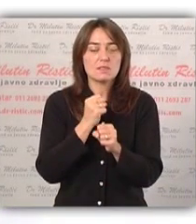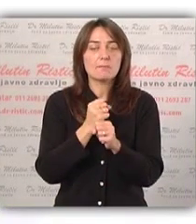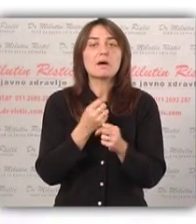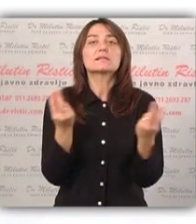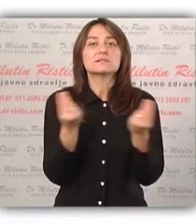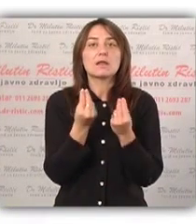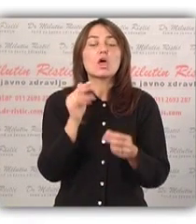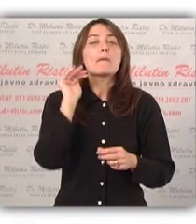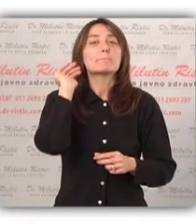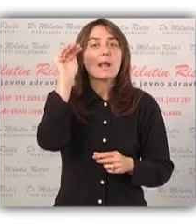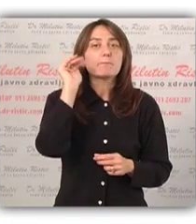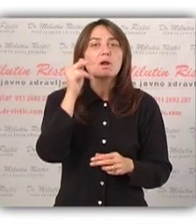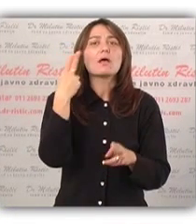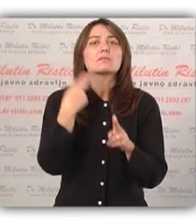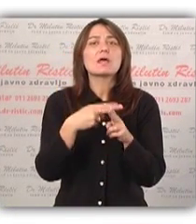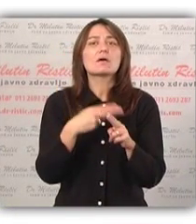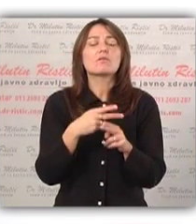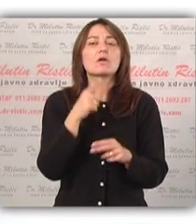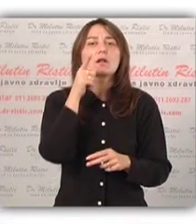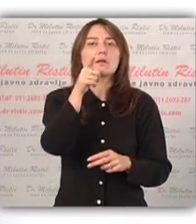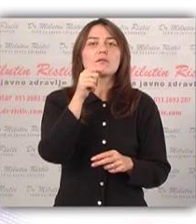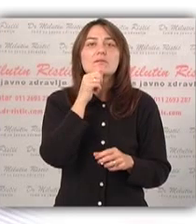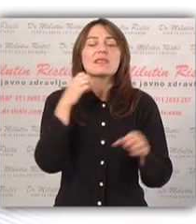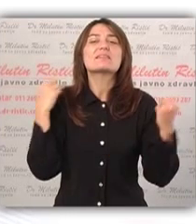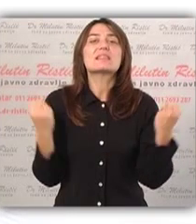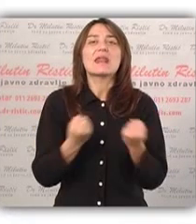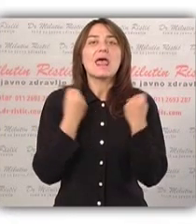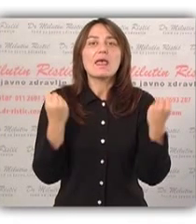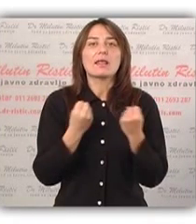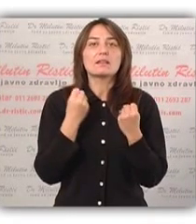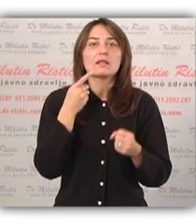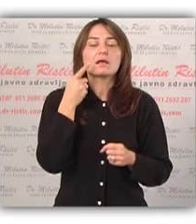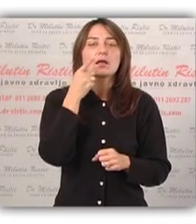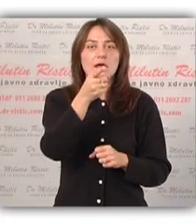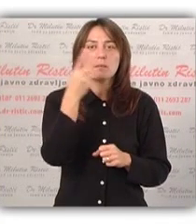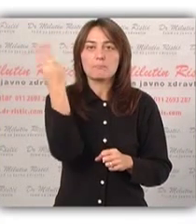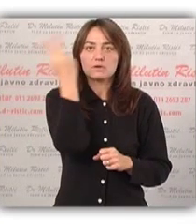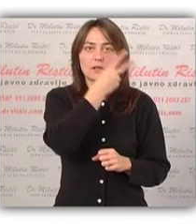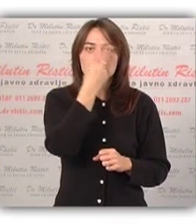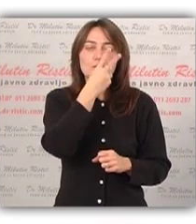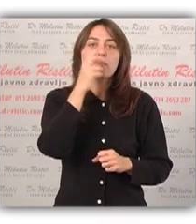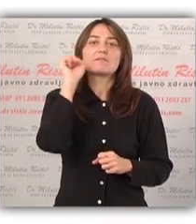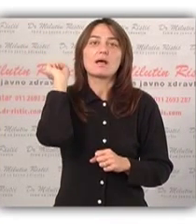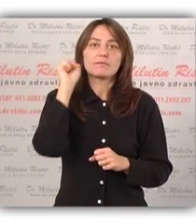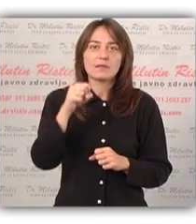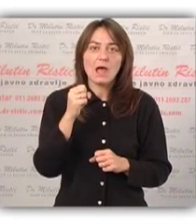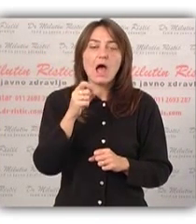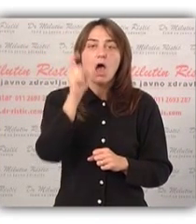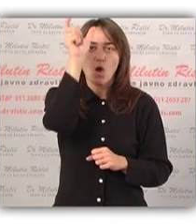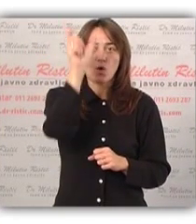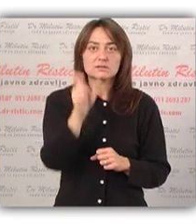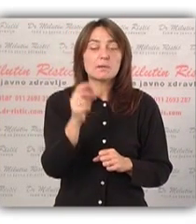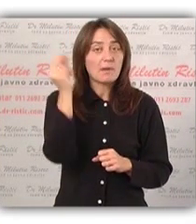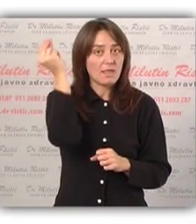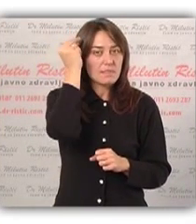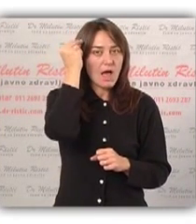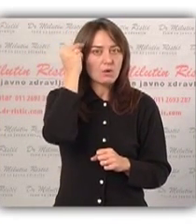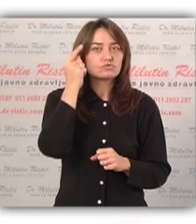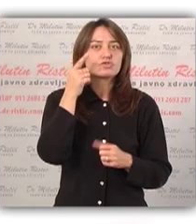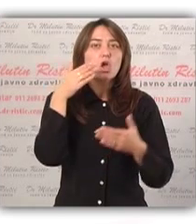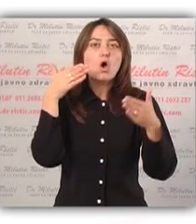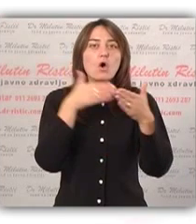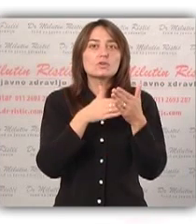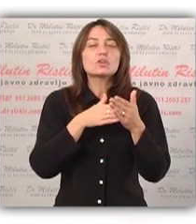i za to je preporuka takozvani aseptivni trening. Aseptivni trening podrazumeva da se osoba